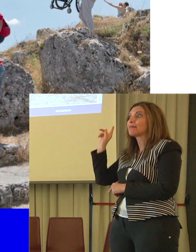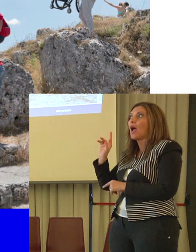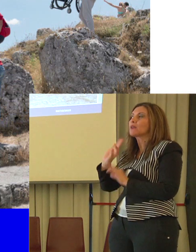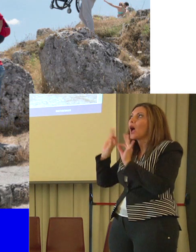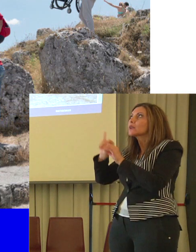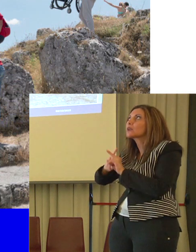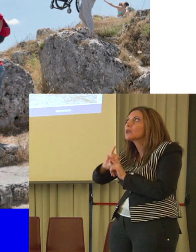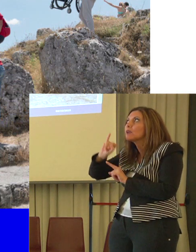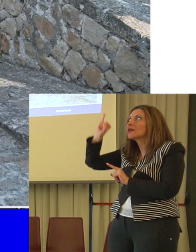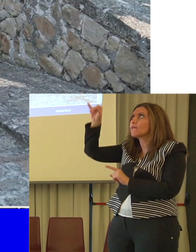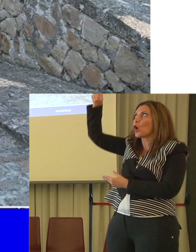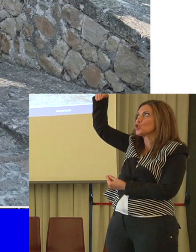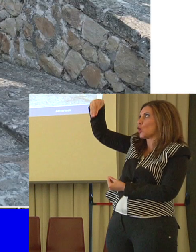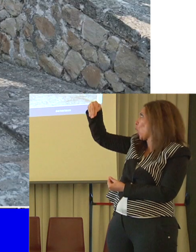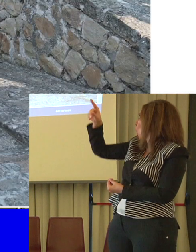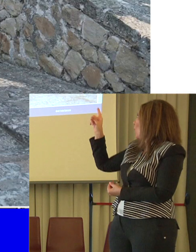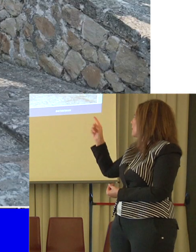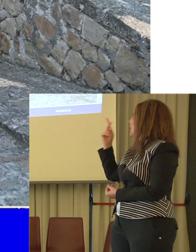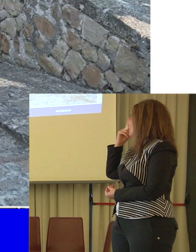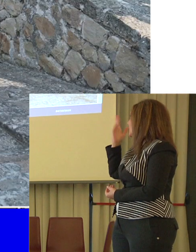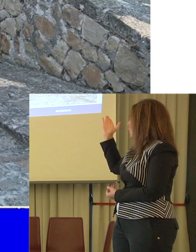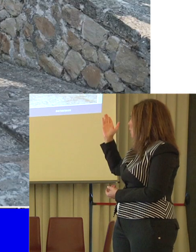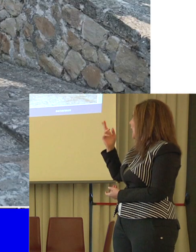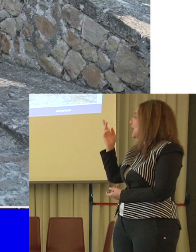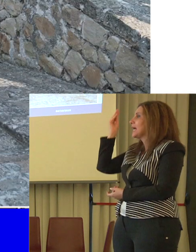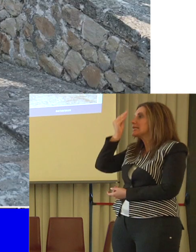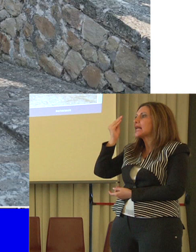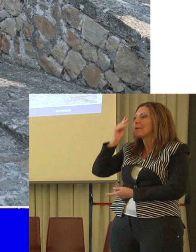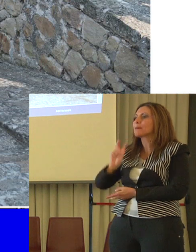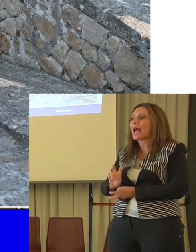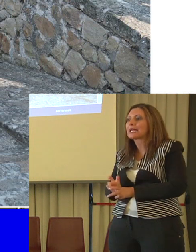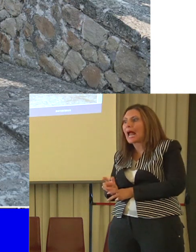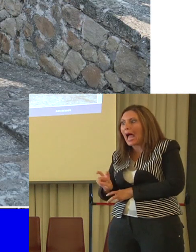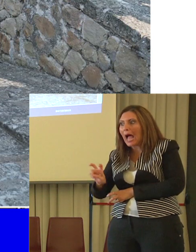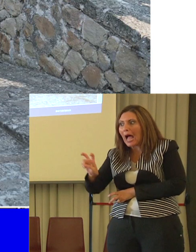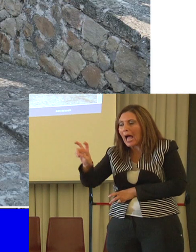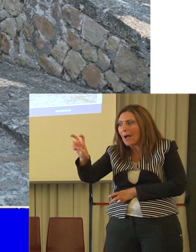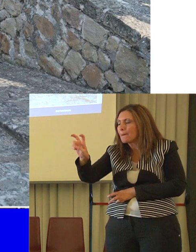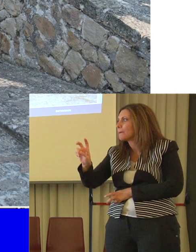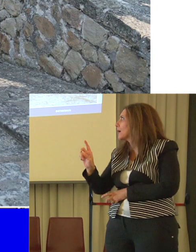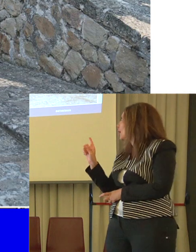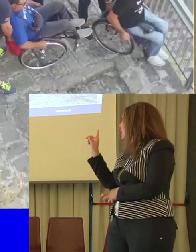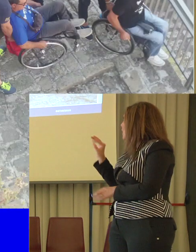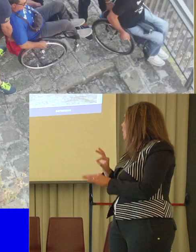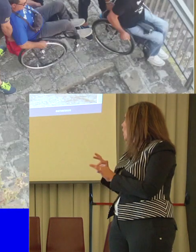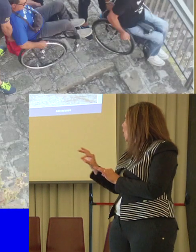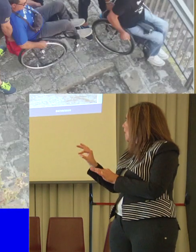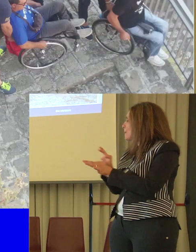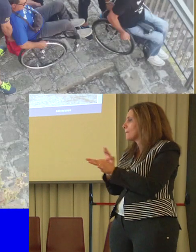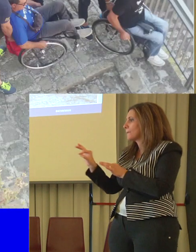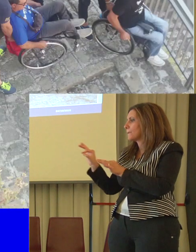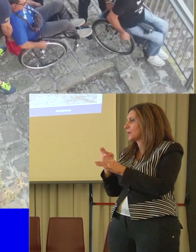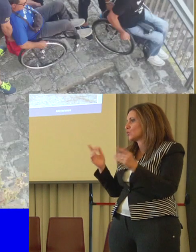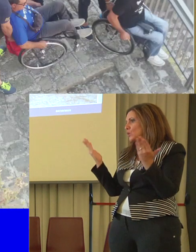Certo, siamo fatti, vedete qui, vedete qui, sembra che qui c'è una rampa, invece questa rampa non hanno preso bene le misure, per cui